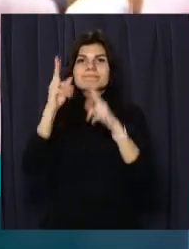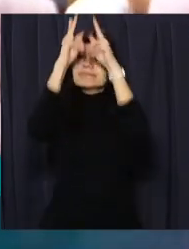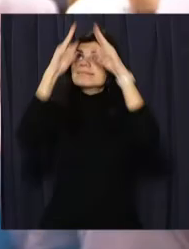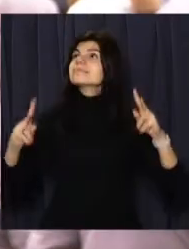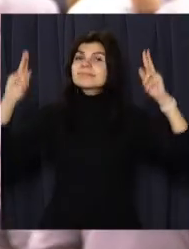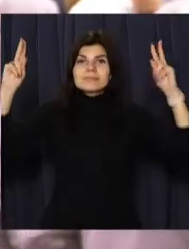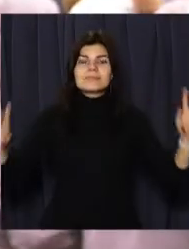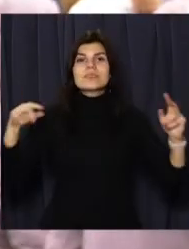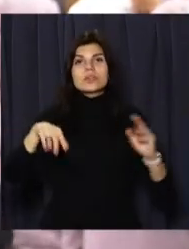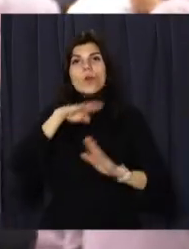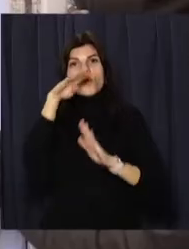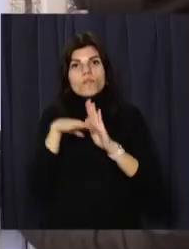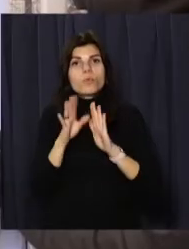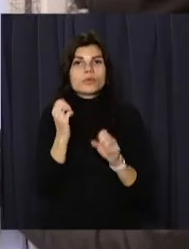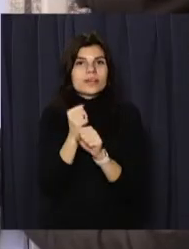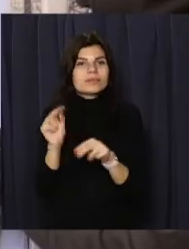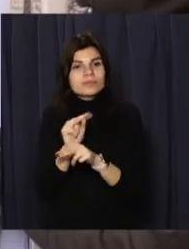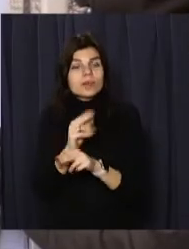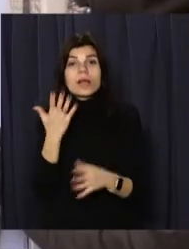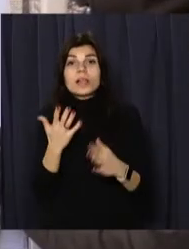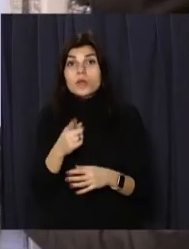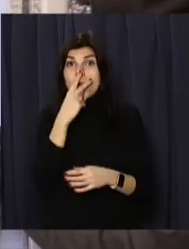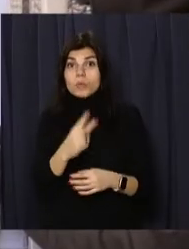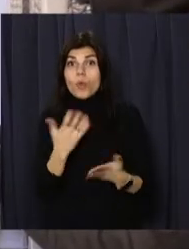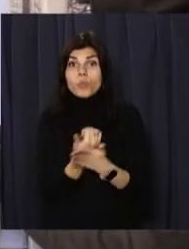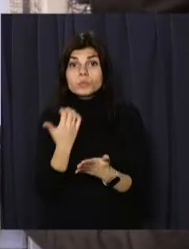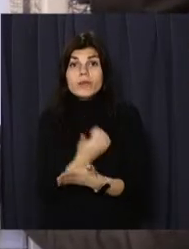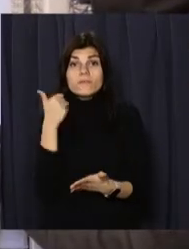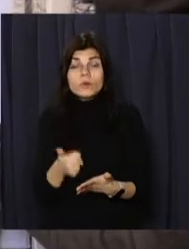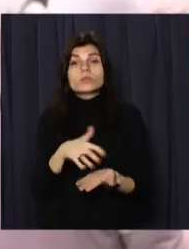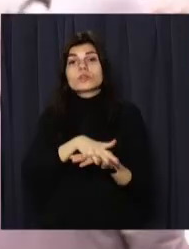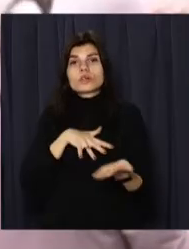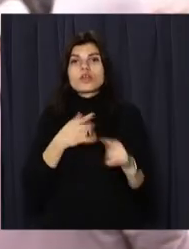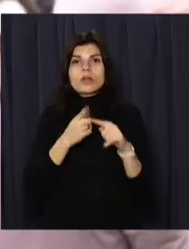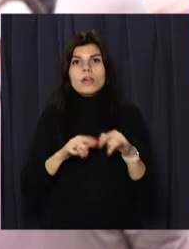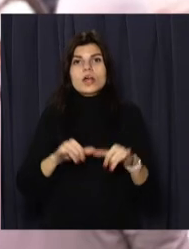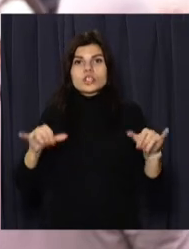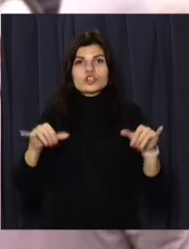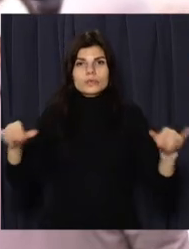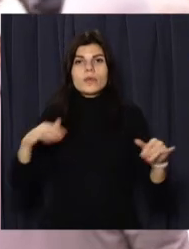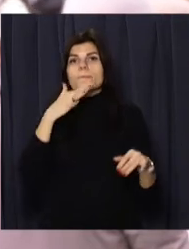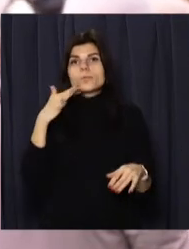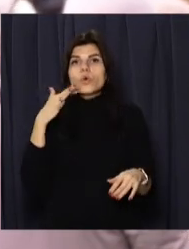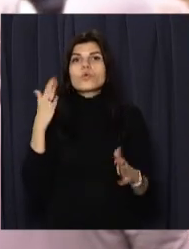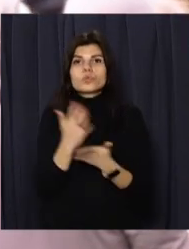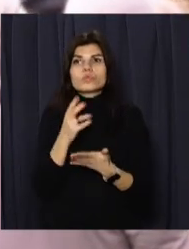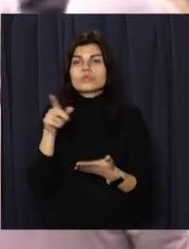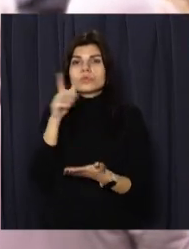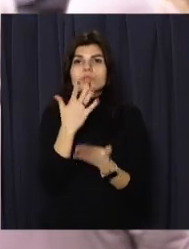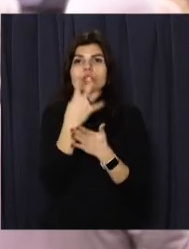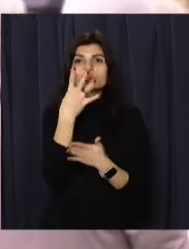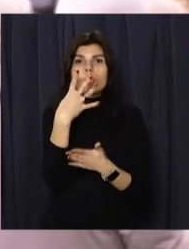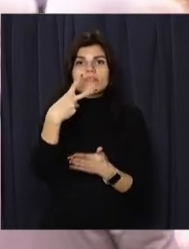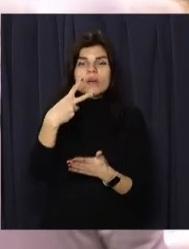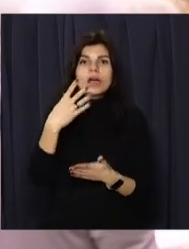а в подвалах буде строитися і т.п. Якщо проект покажет себе успішним, дальше це розширять, масштабувати огромними количествами. Уже є 42